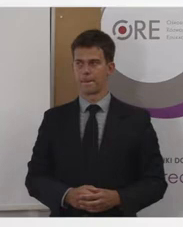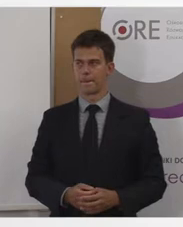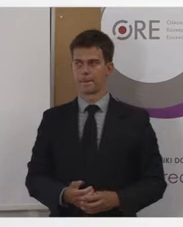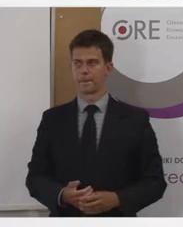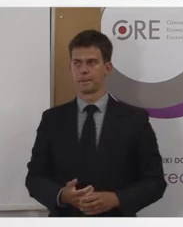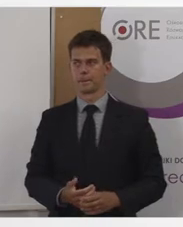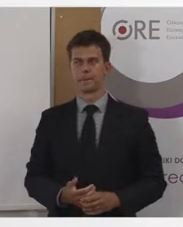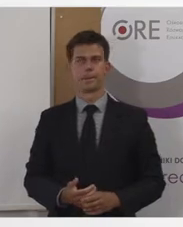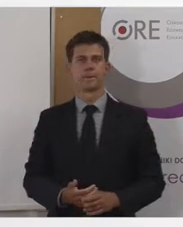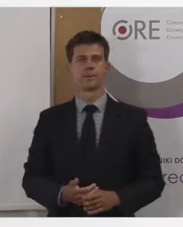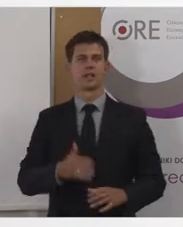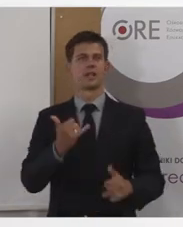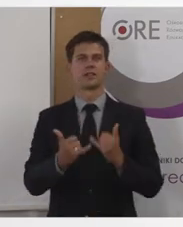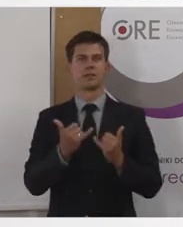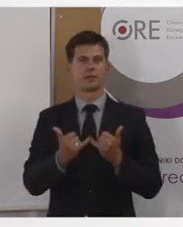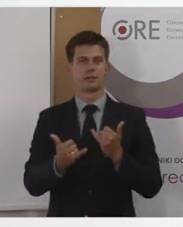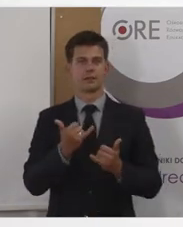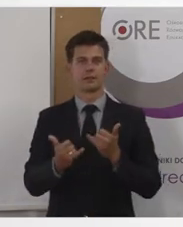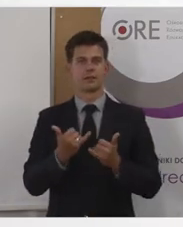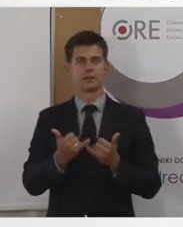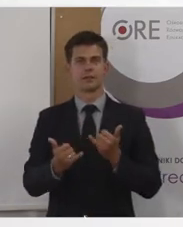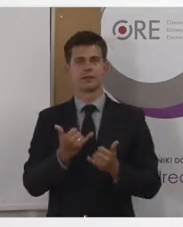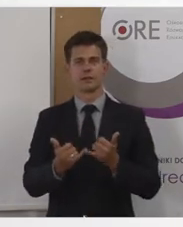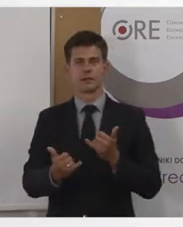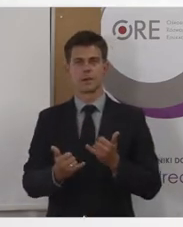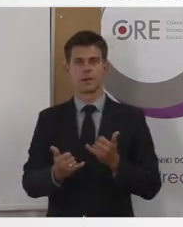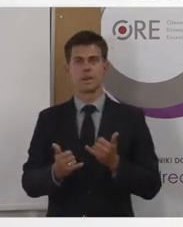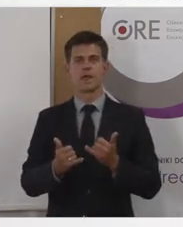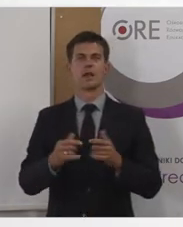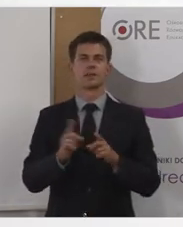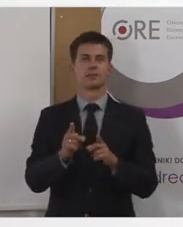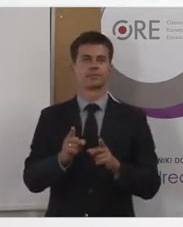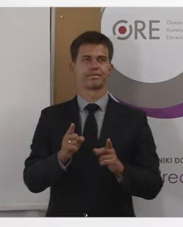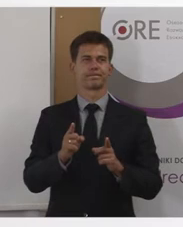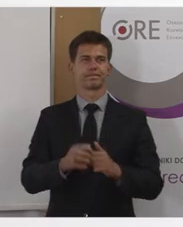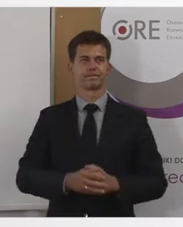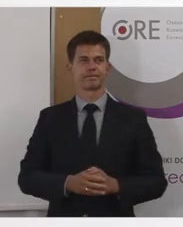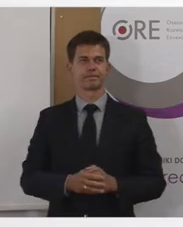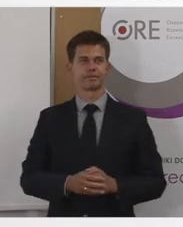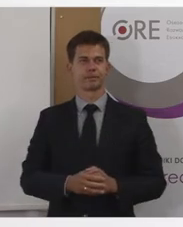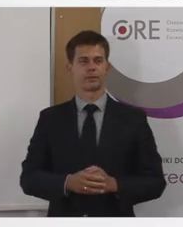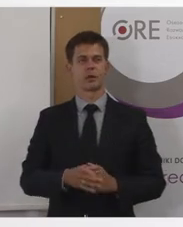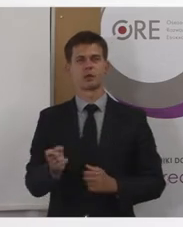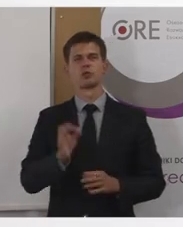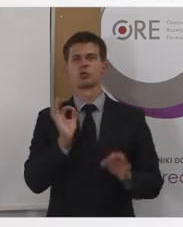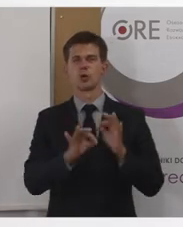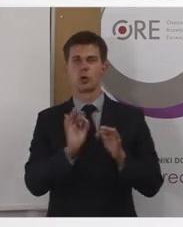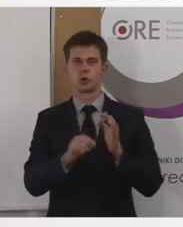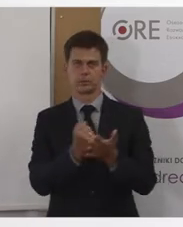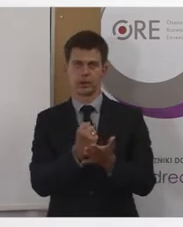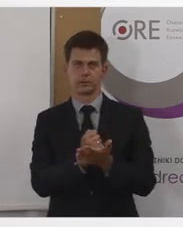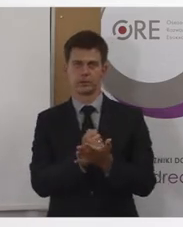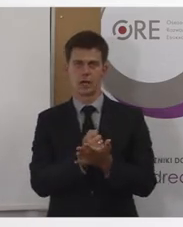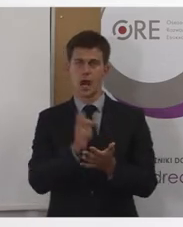niebędących grafikami. Wiadomo, jeżeli chodzi o, to już są takie, można powiedzieć, szczegóły, ale